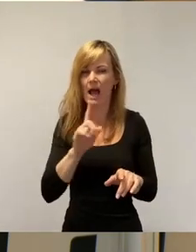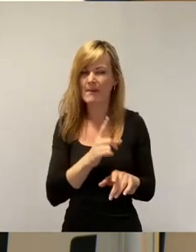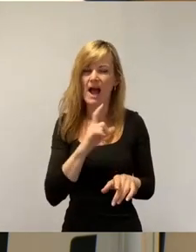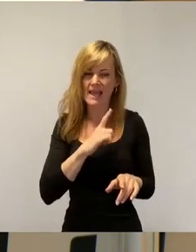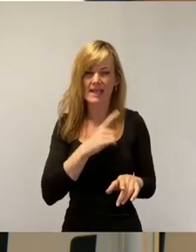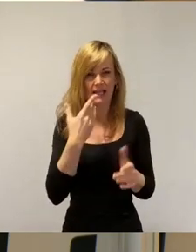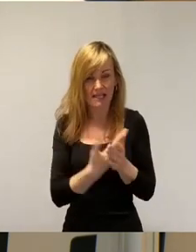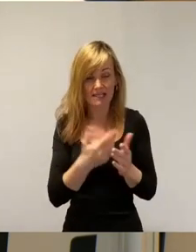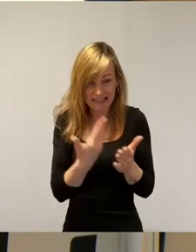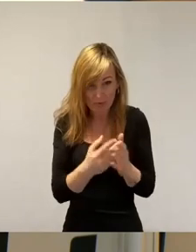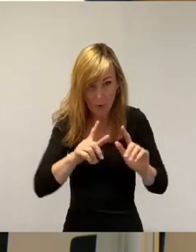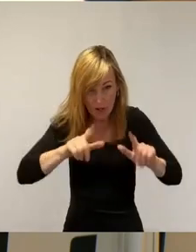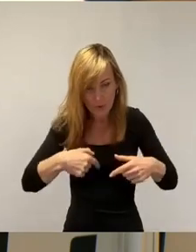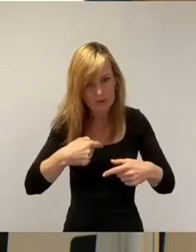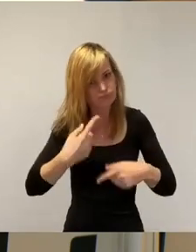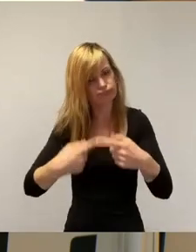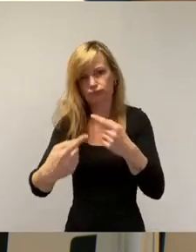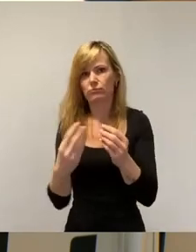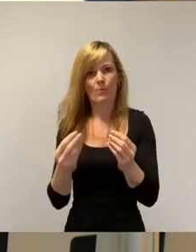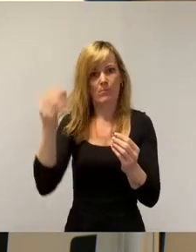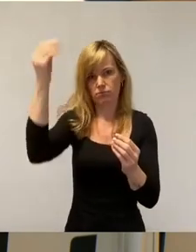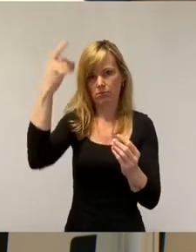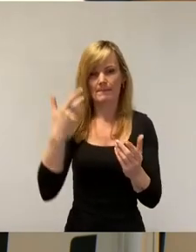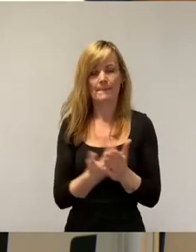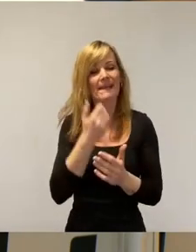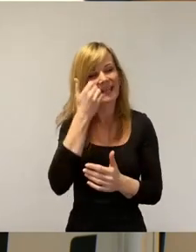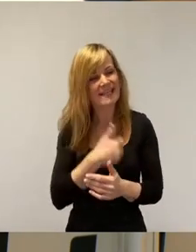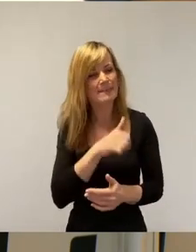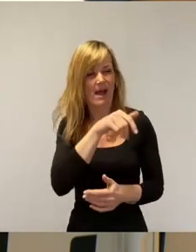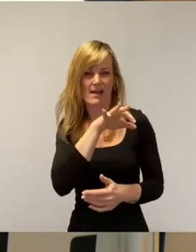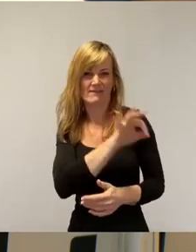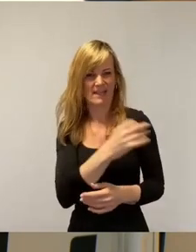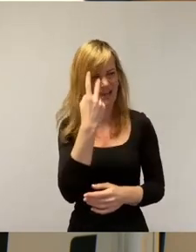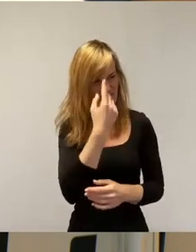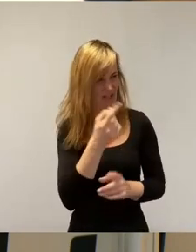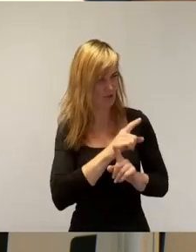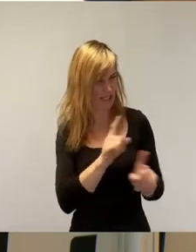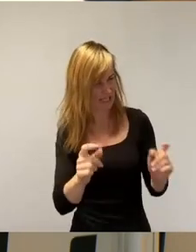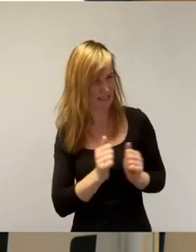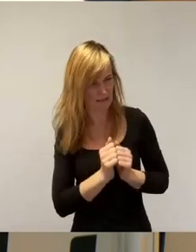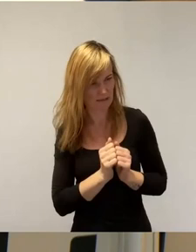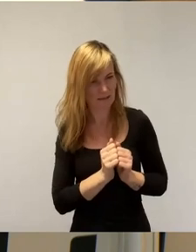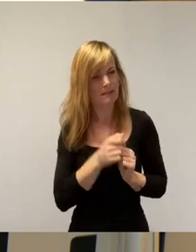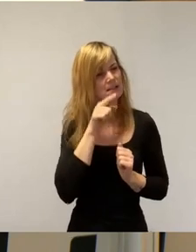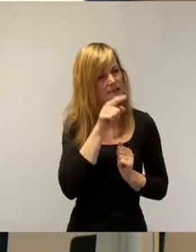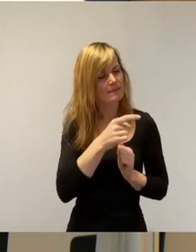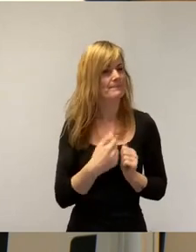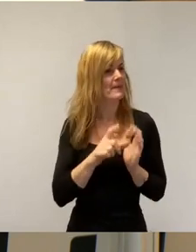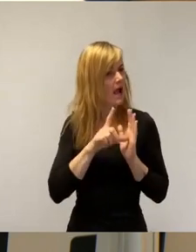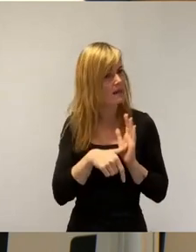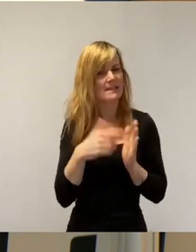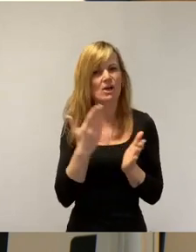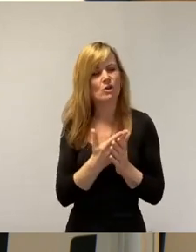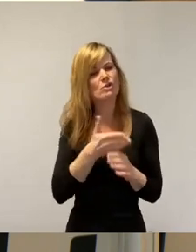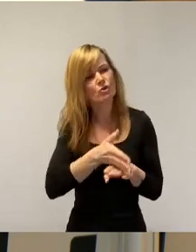öffnen. Und ein Satz noch, liebe AfD. So, ich verstehe es nun wirklich nicht. Erstens sind Sie ein halbes Jahr schon zu spät mit der